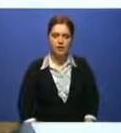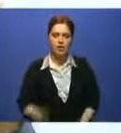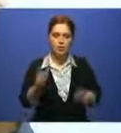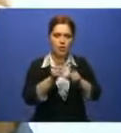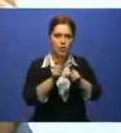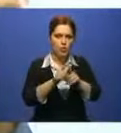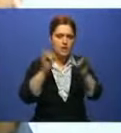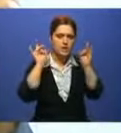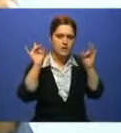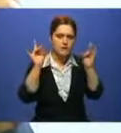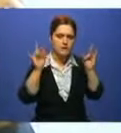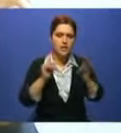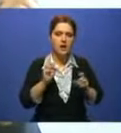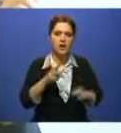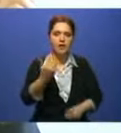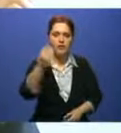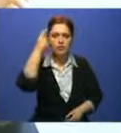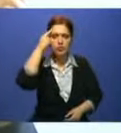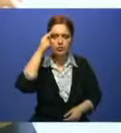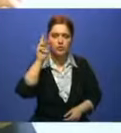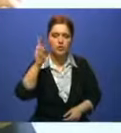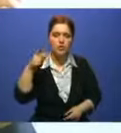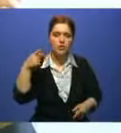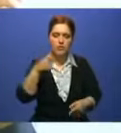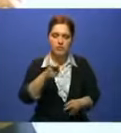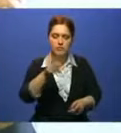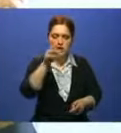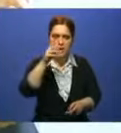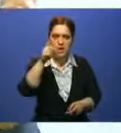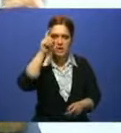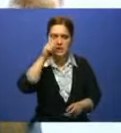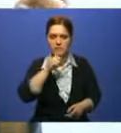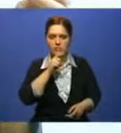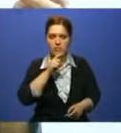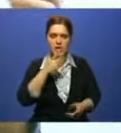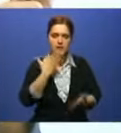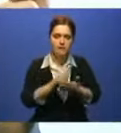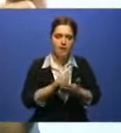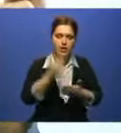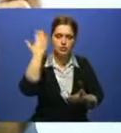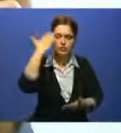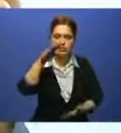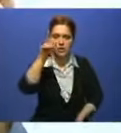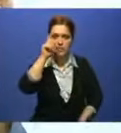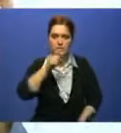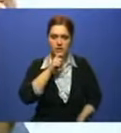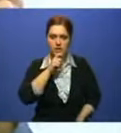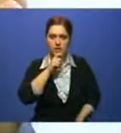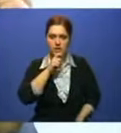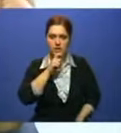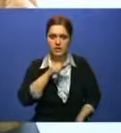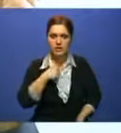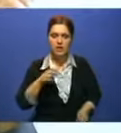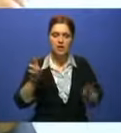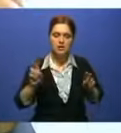Как вы думаете, кто и откуда стреляет? Или свои, или чужие, кто? Ну и вот сидишь